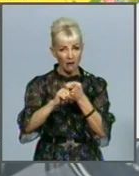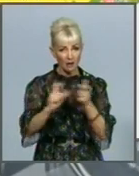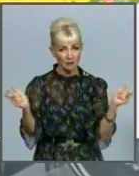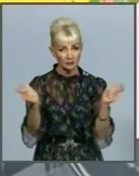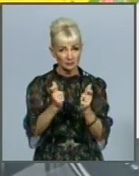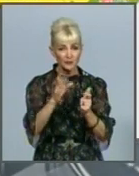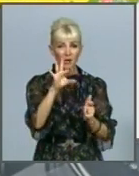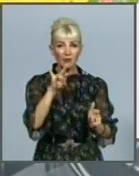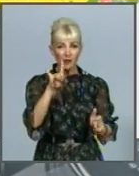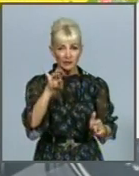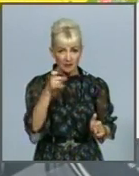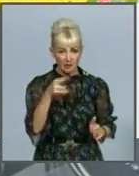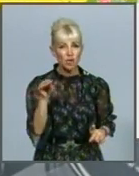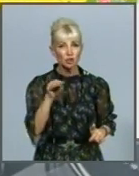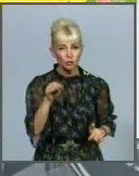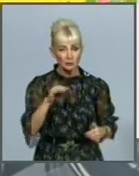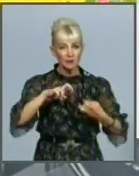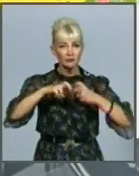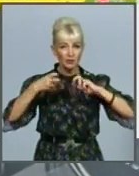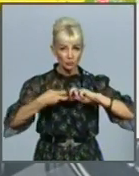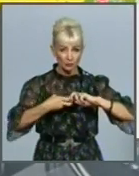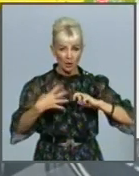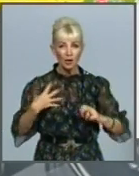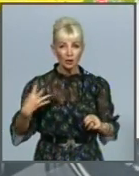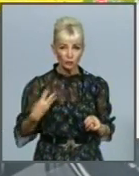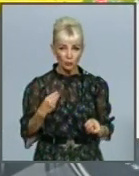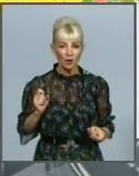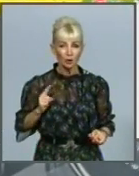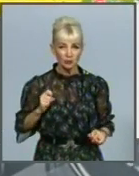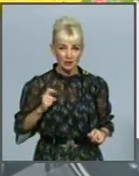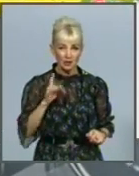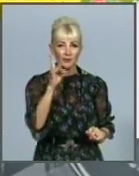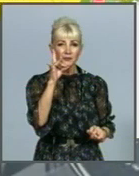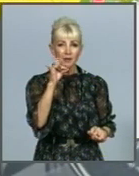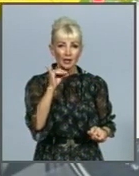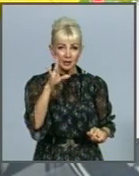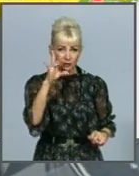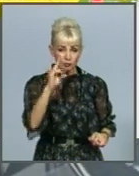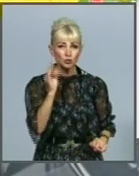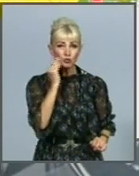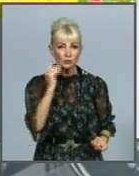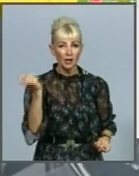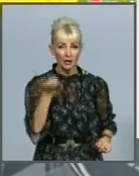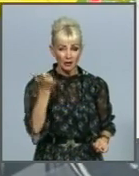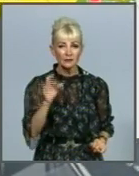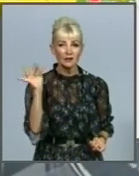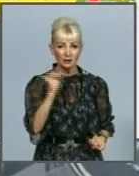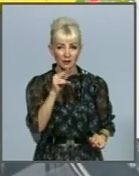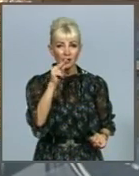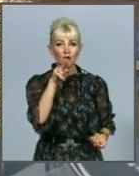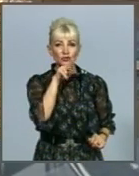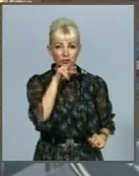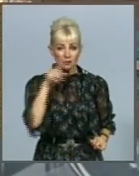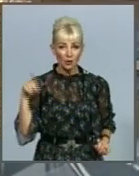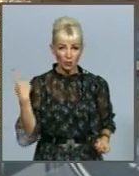Волинська, Житомирська, Івано-Франківська, Львівська, Одеська, Рівненська, Сумська, Харківська та Чернівецька